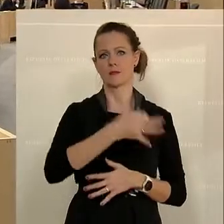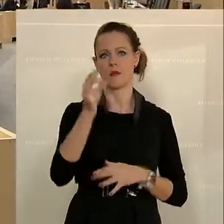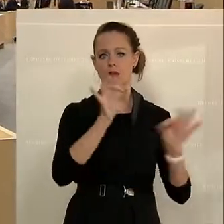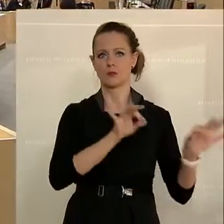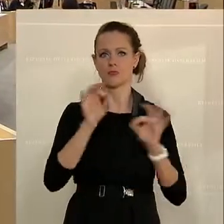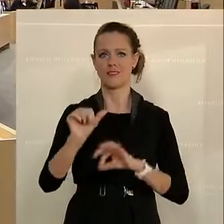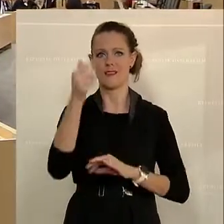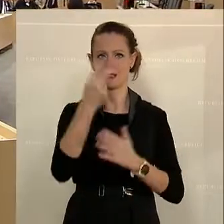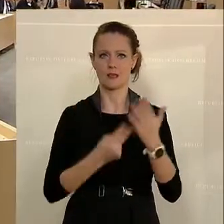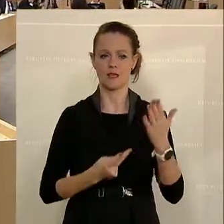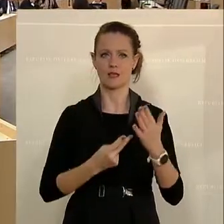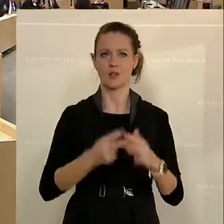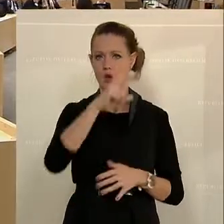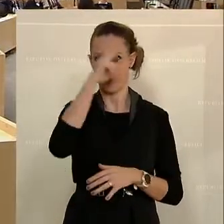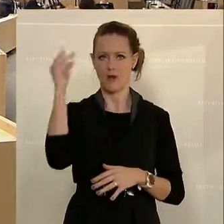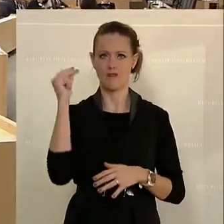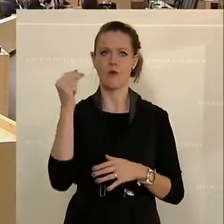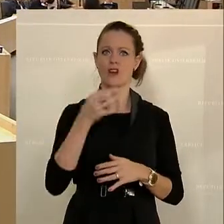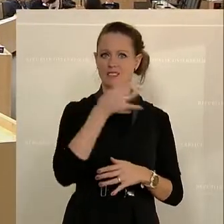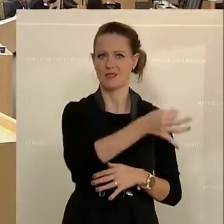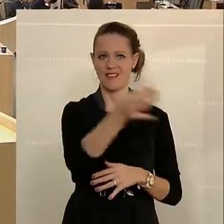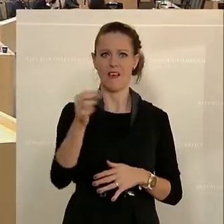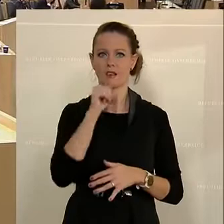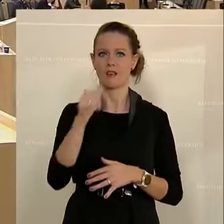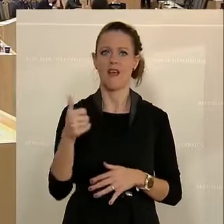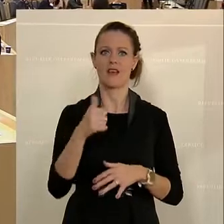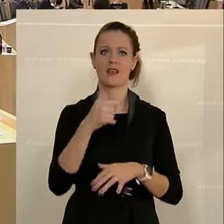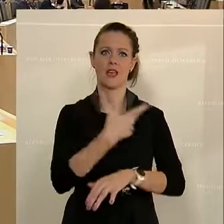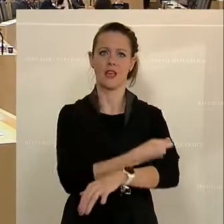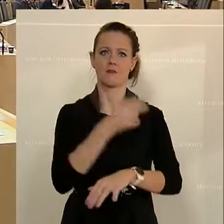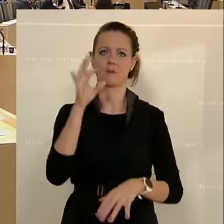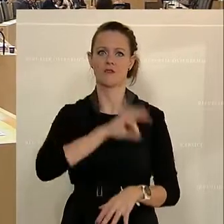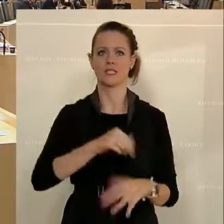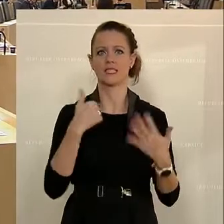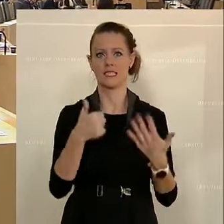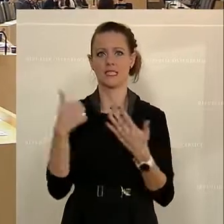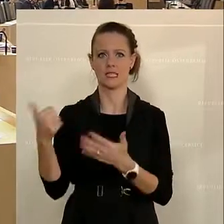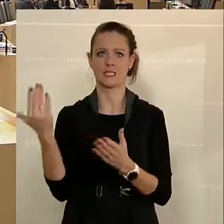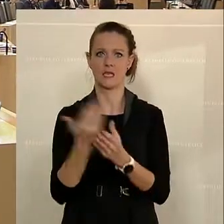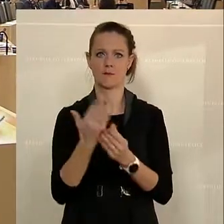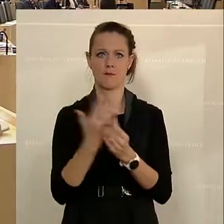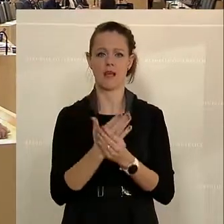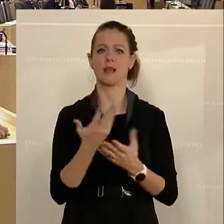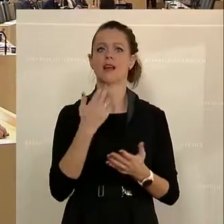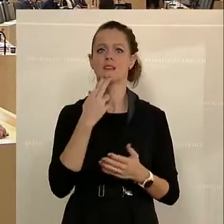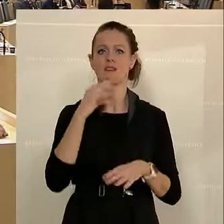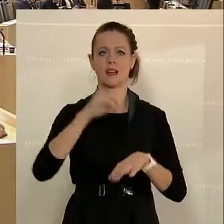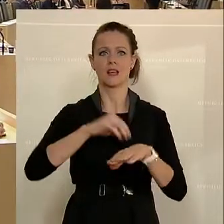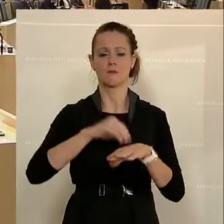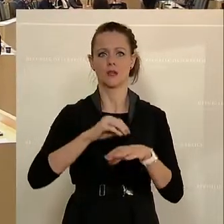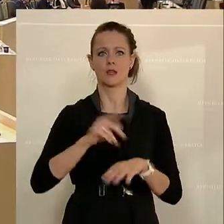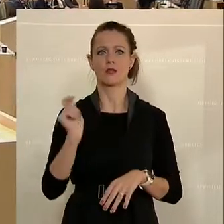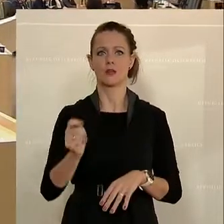unterzeichnet sie Bochen auf das Recht auf körperliche Unversehrtheit und auf Wahlfreiheit der medizinischen